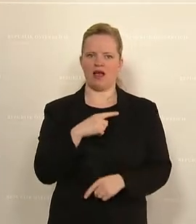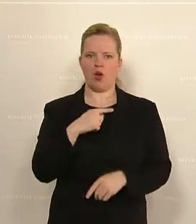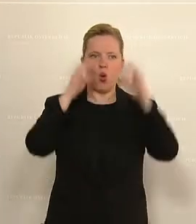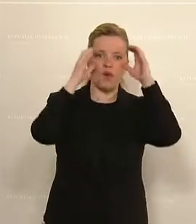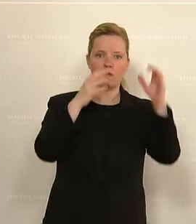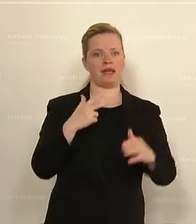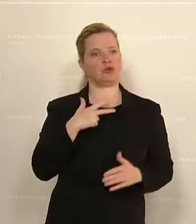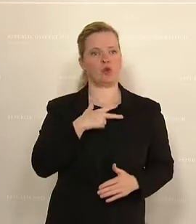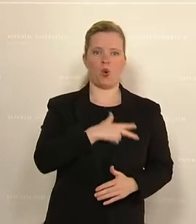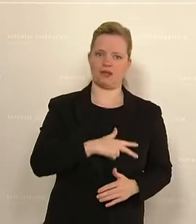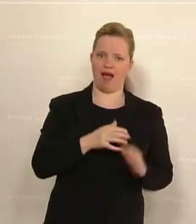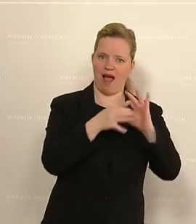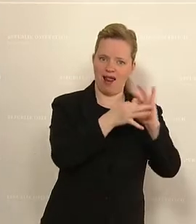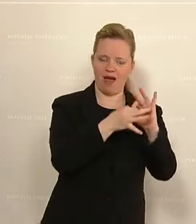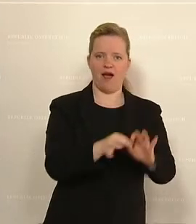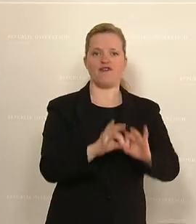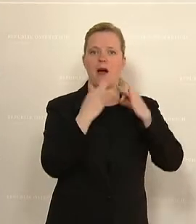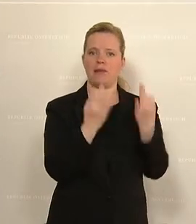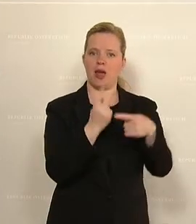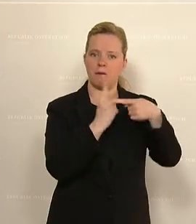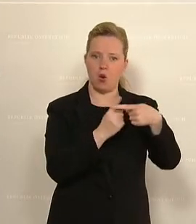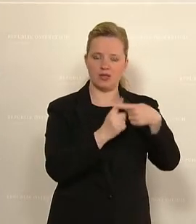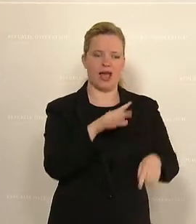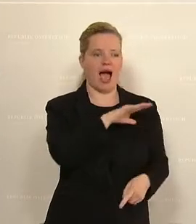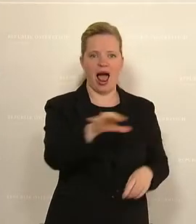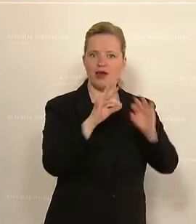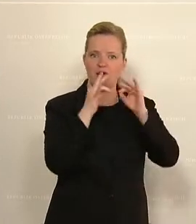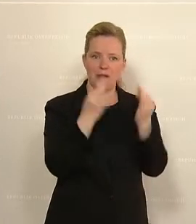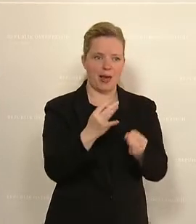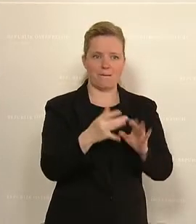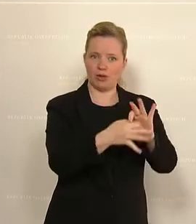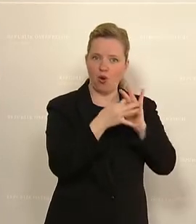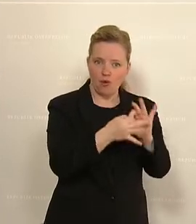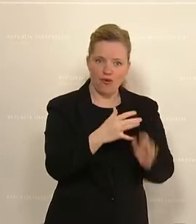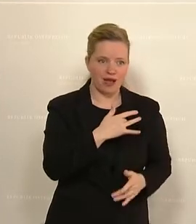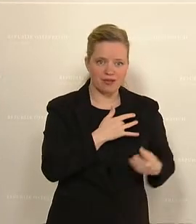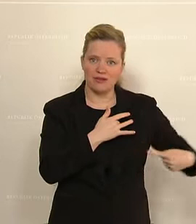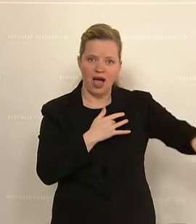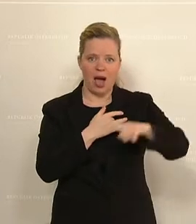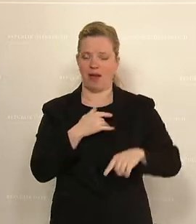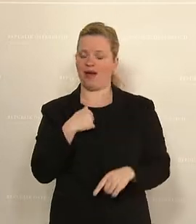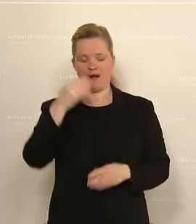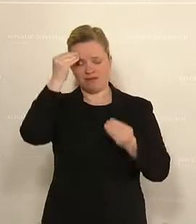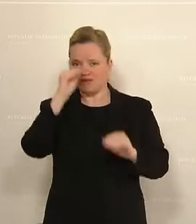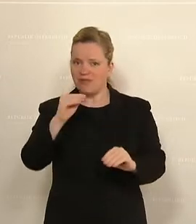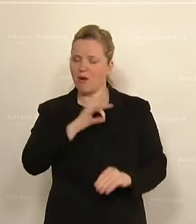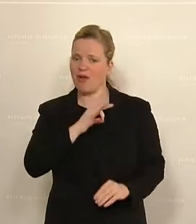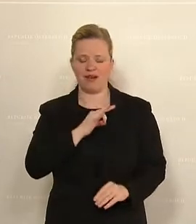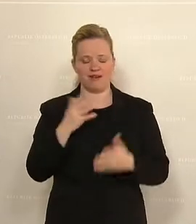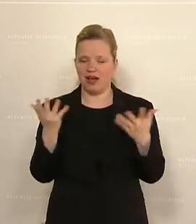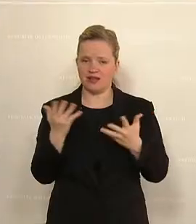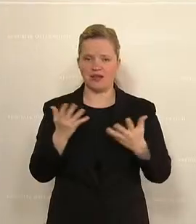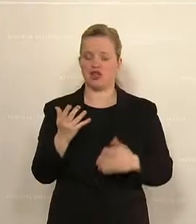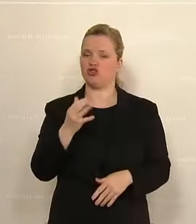ist und dass der Familienbonus alle Familien betrifft. Herr Kollege, ich kann Ihnen nur sagen, das stimmt nicht. 350